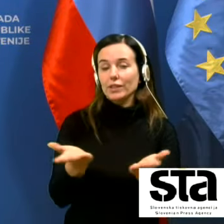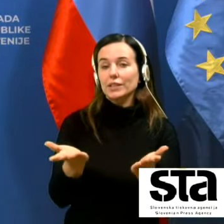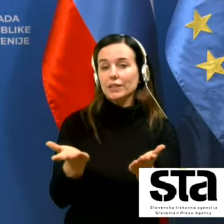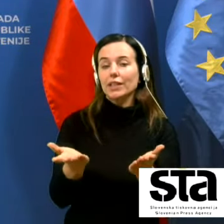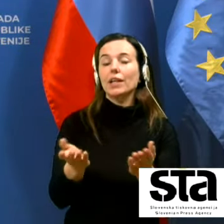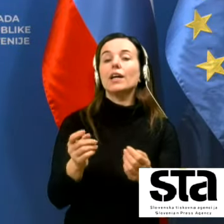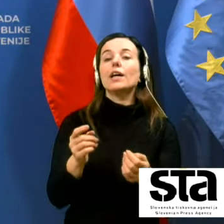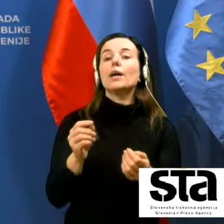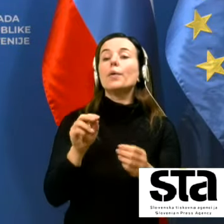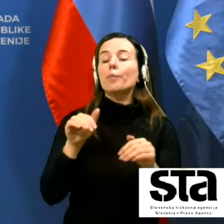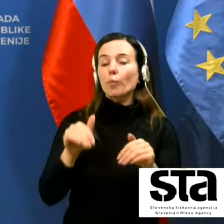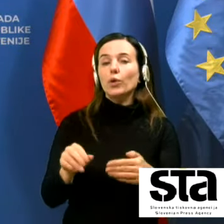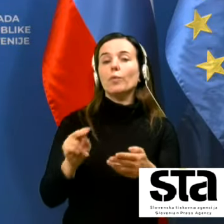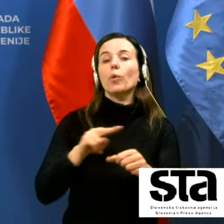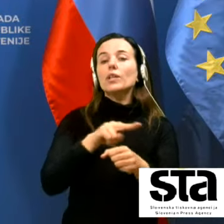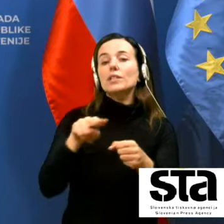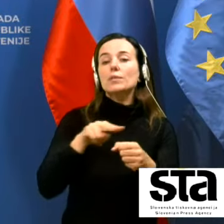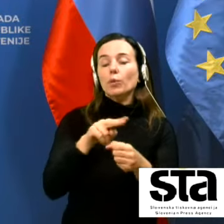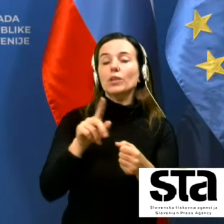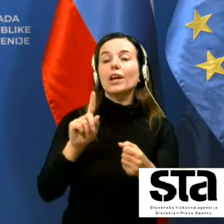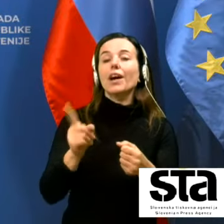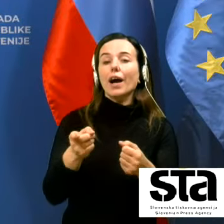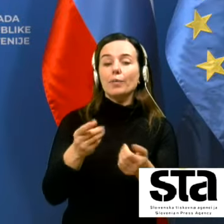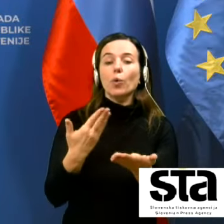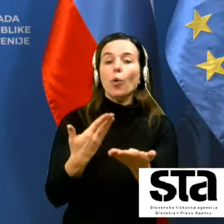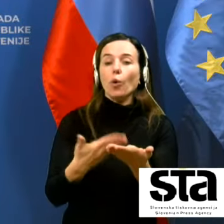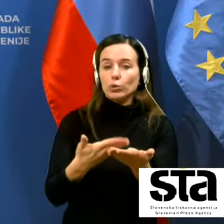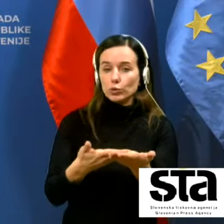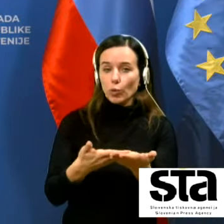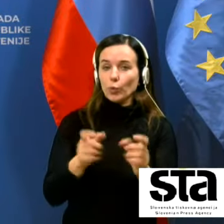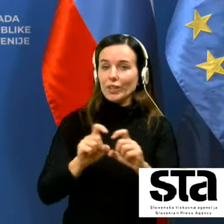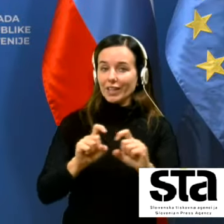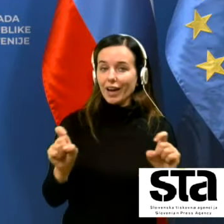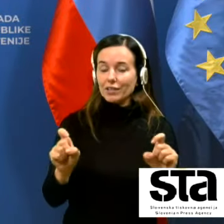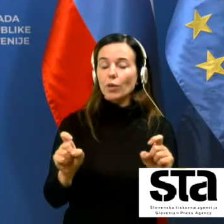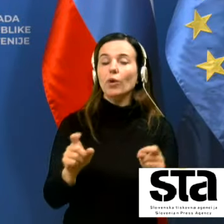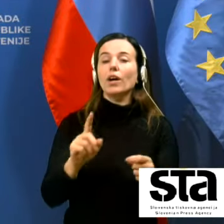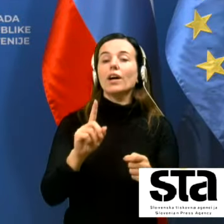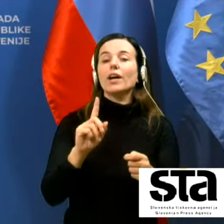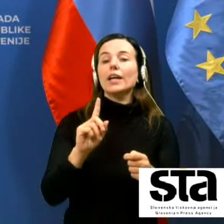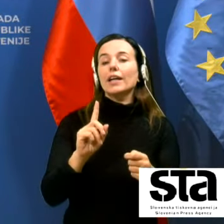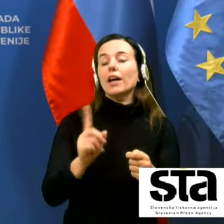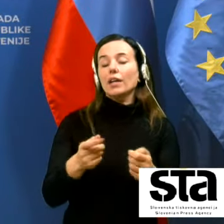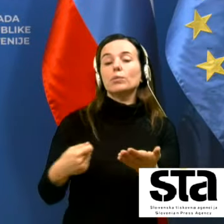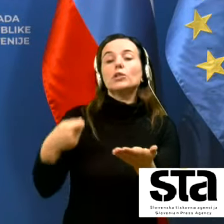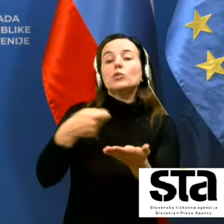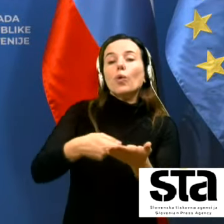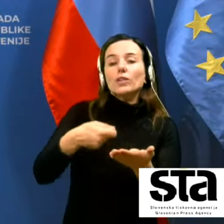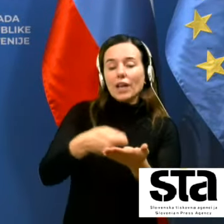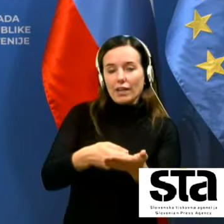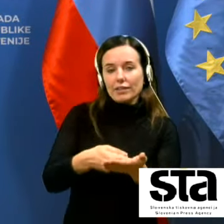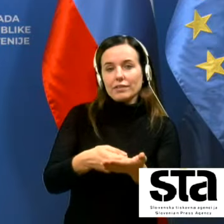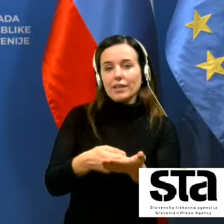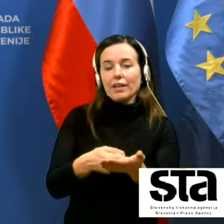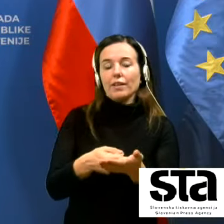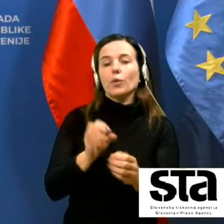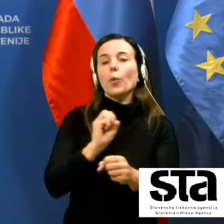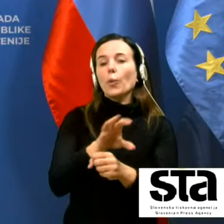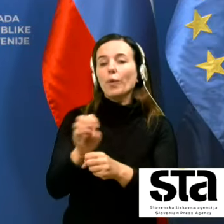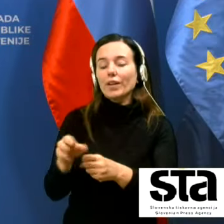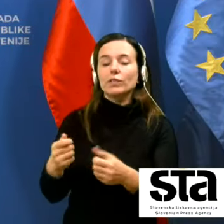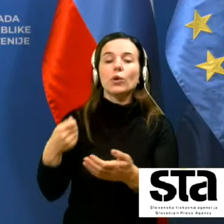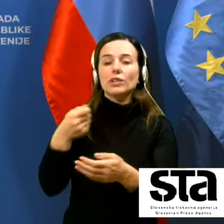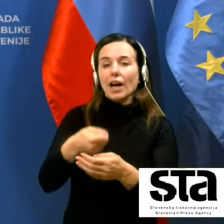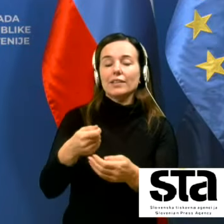bolezni izpolniti kaj je bil osnovni vzrok za smrti katere so bili dodatni faktori oziroma dodatne